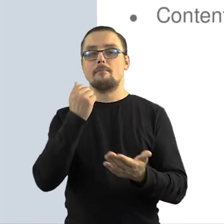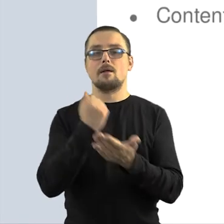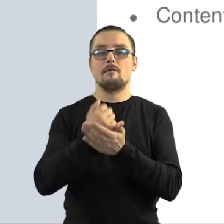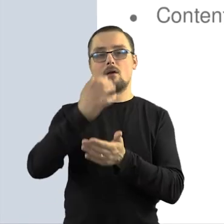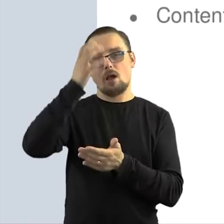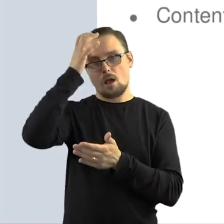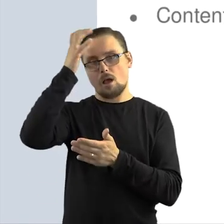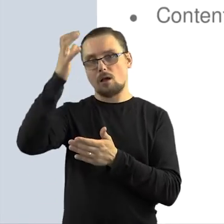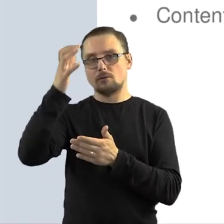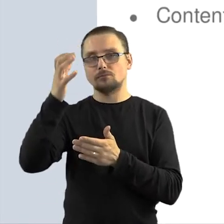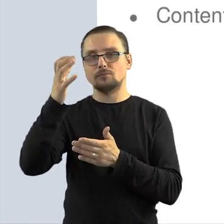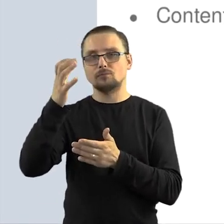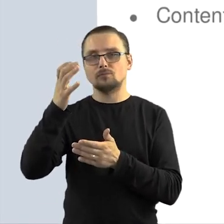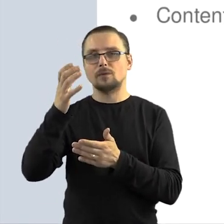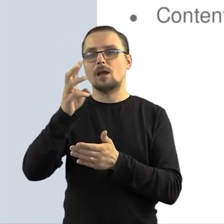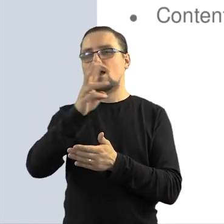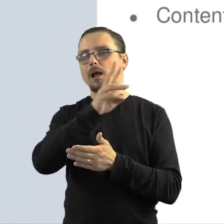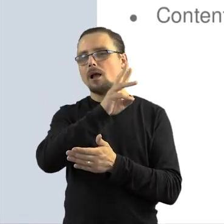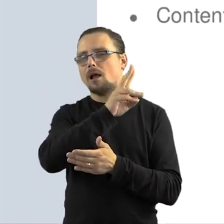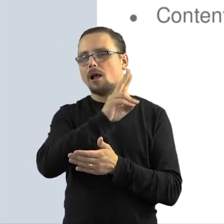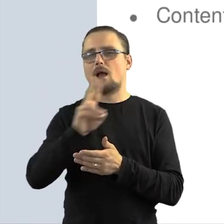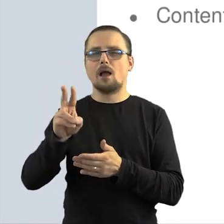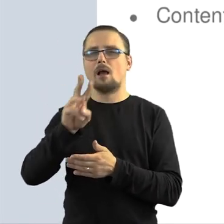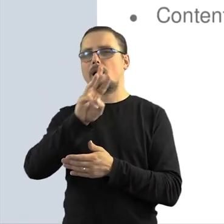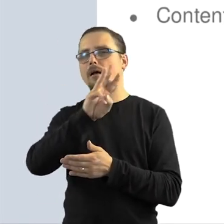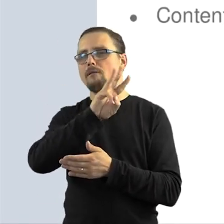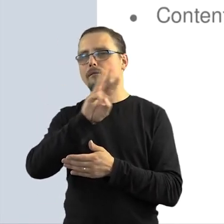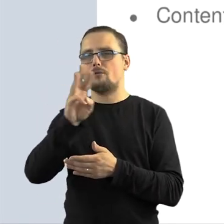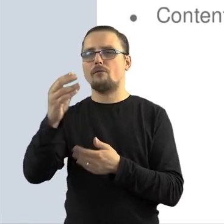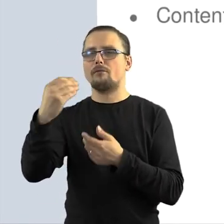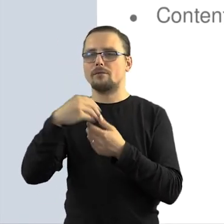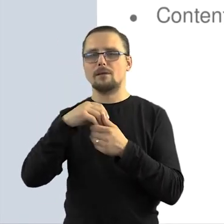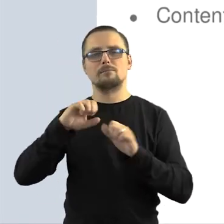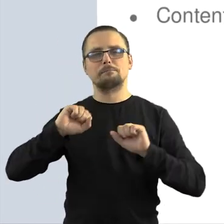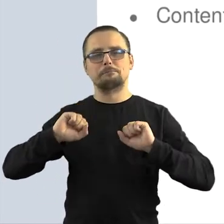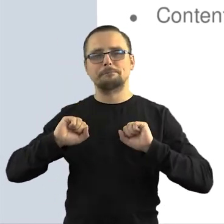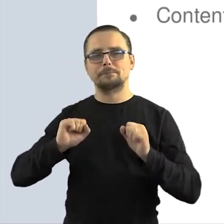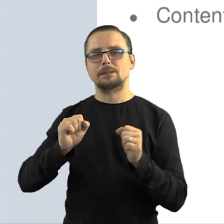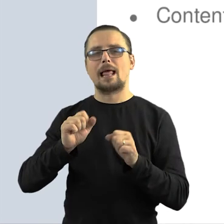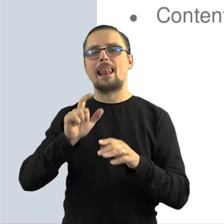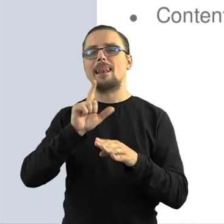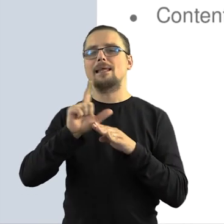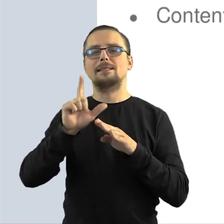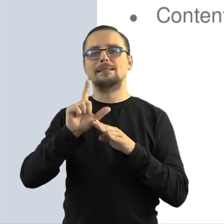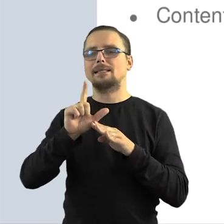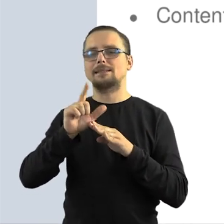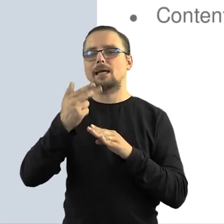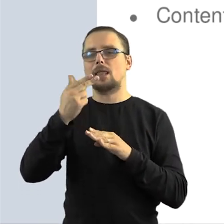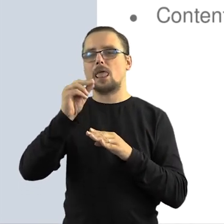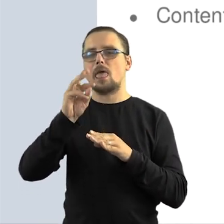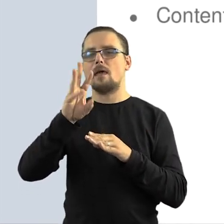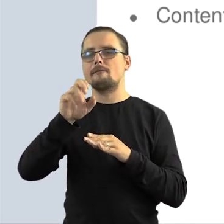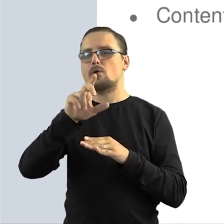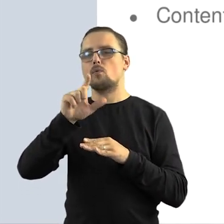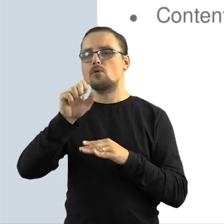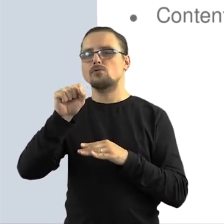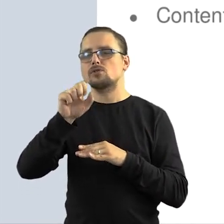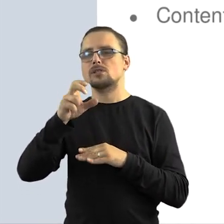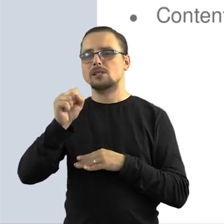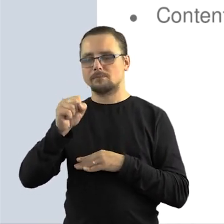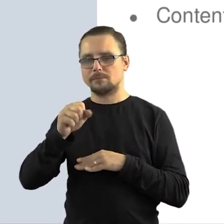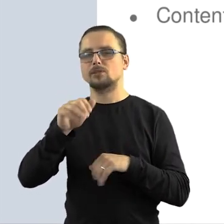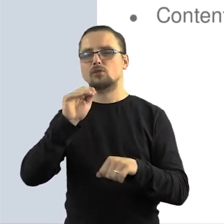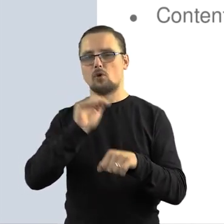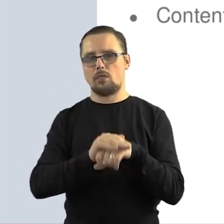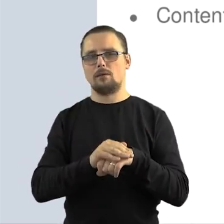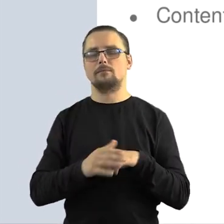Ale jeśli chodzi o prawa autorskie, to co do zasady, te wszystkie te platformy internetowe wymuszają od Państwa